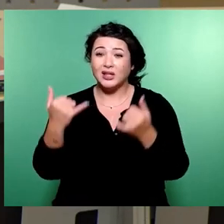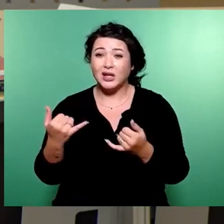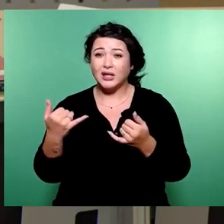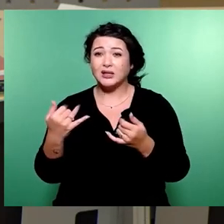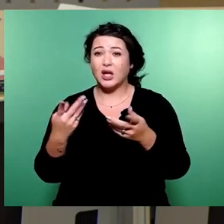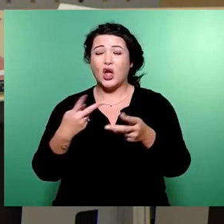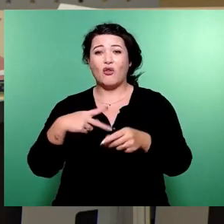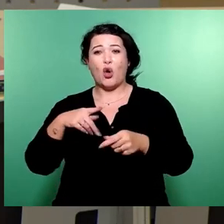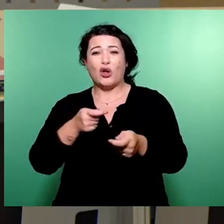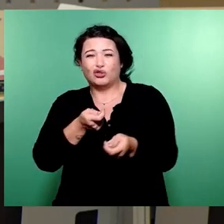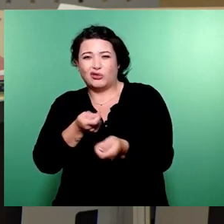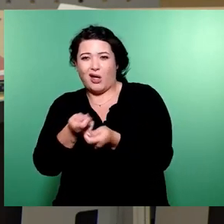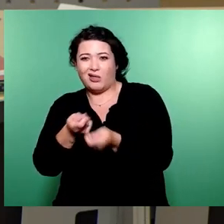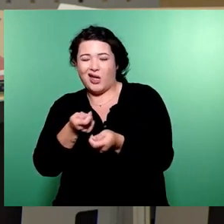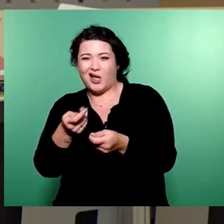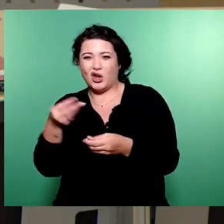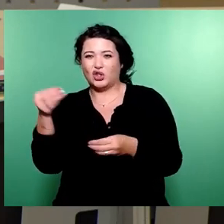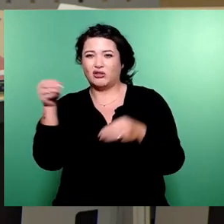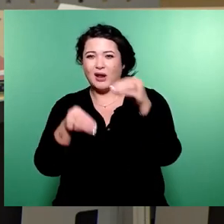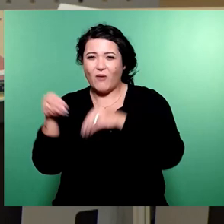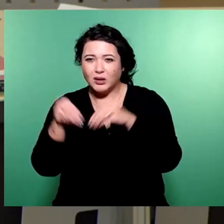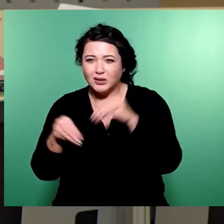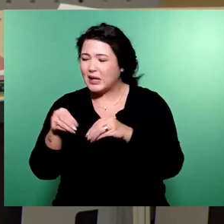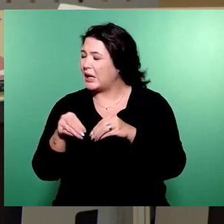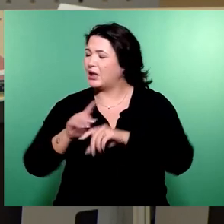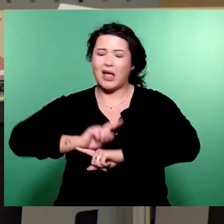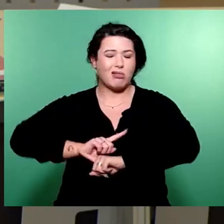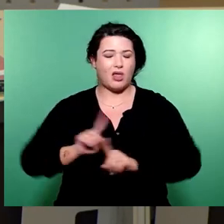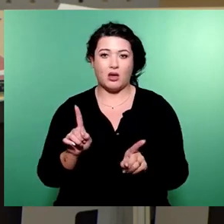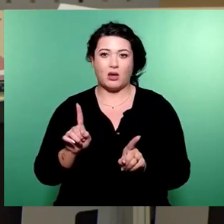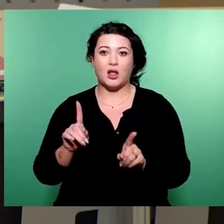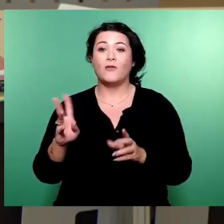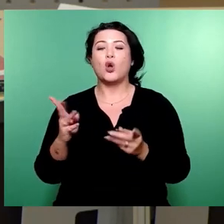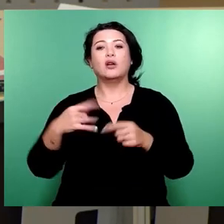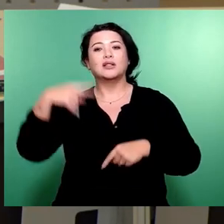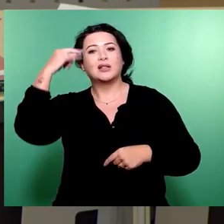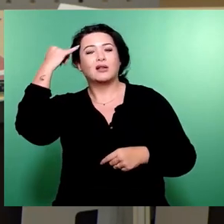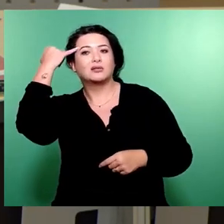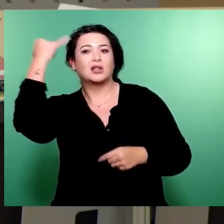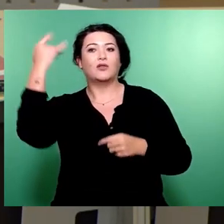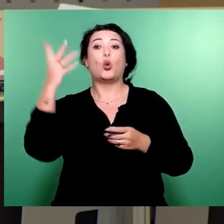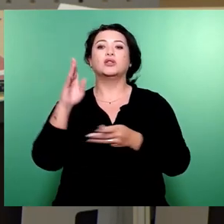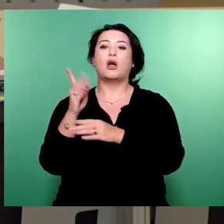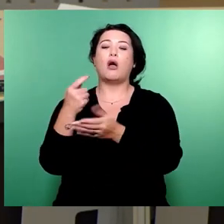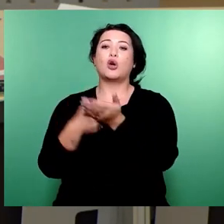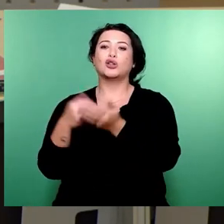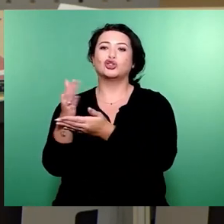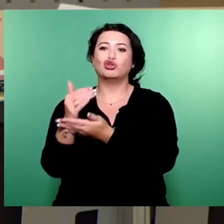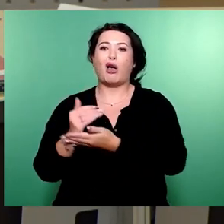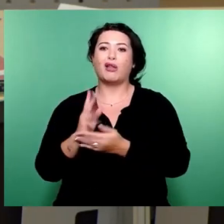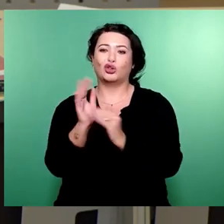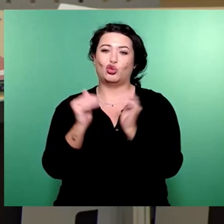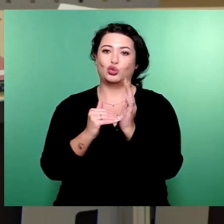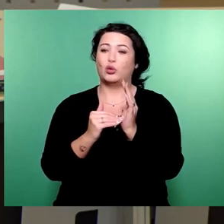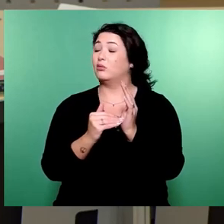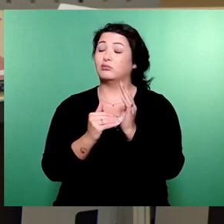in effiziente und kostensparende Strukturen. Stattdessen konsumiert sie lieber,